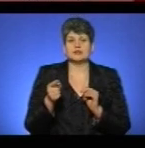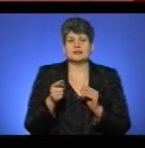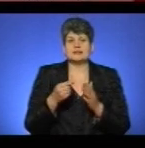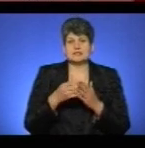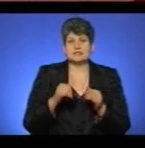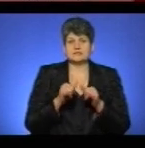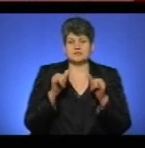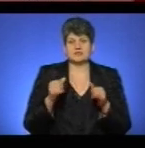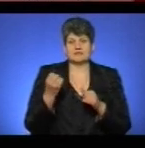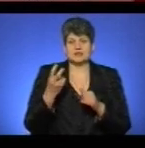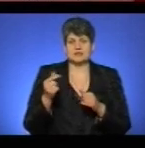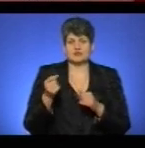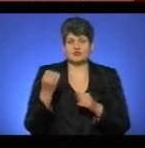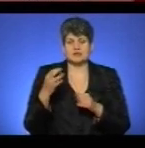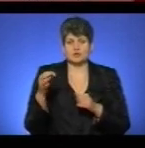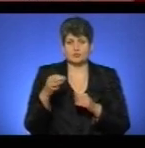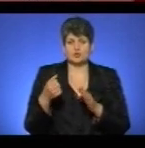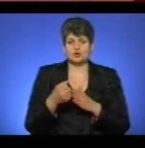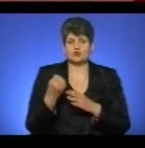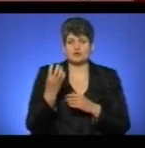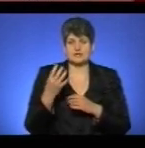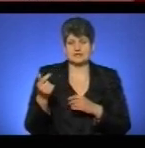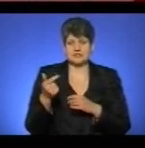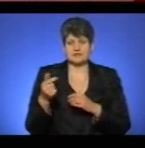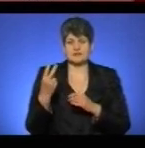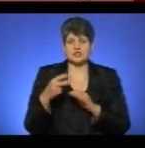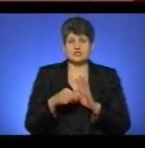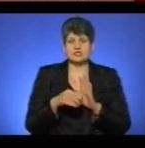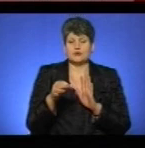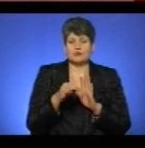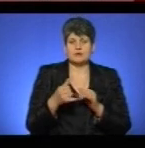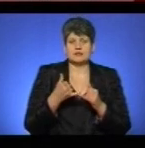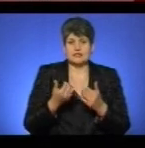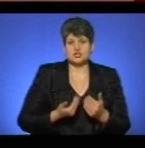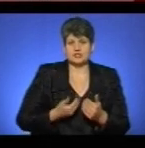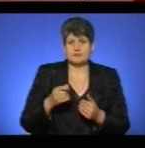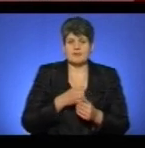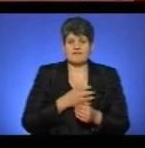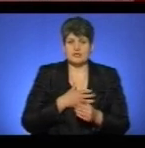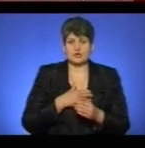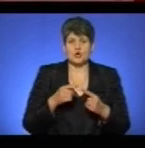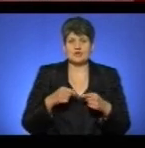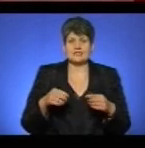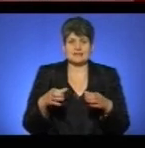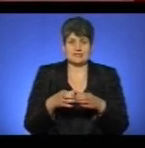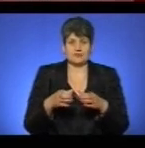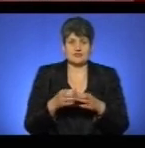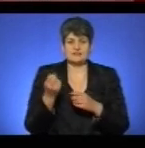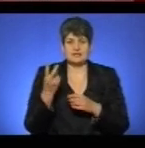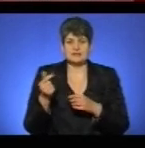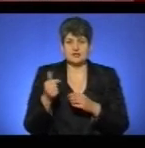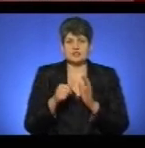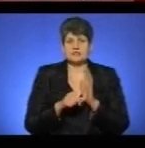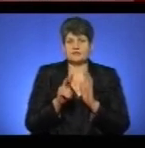12 гривень 14 копійок до 14 гривень 26 копійок для жителів приватного сектору та з 12 гривень 62